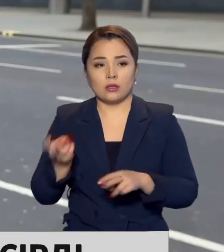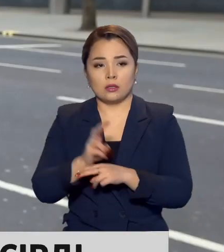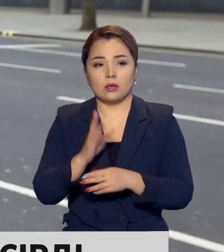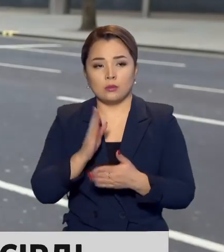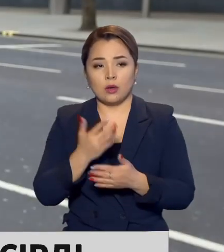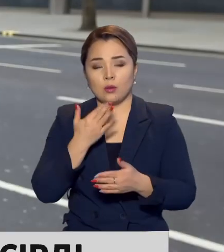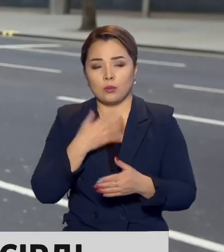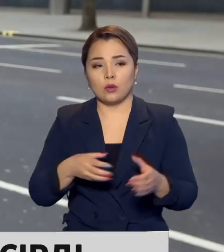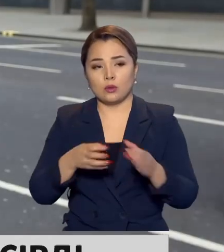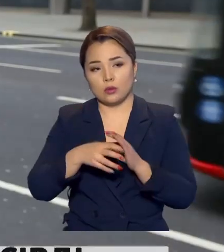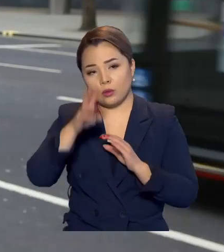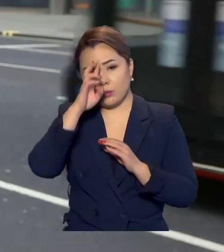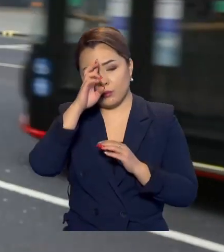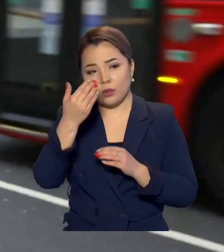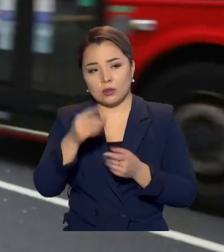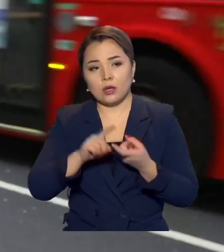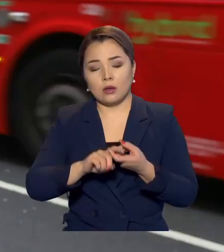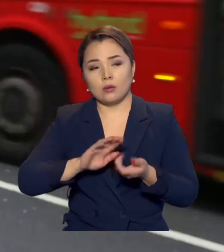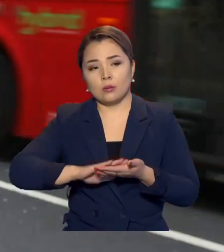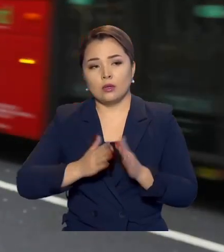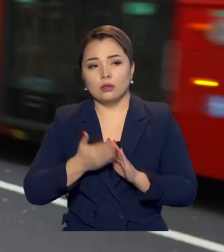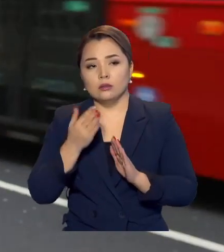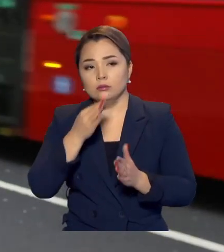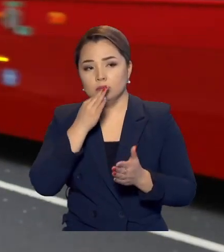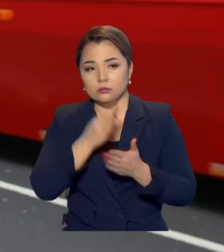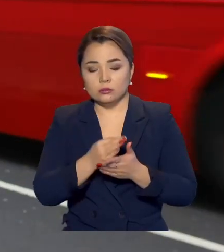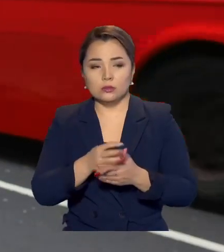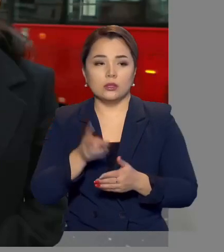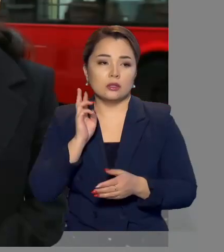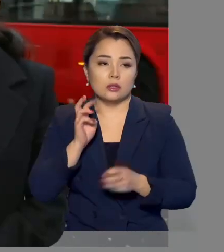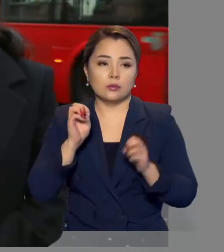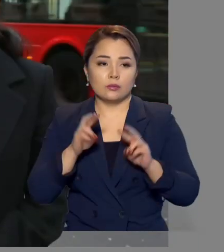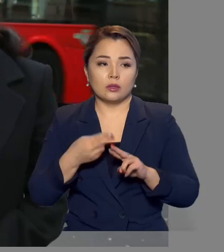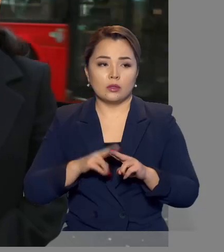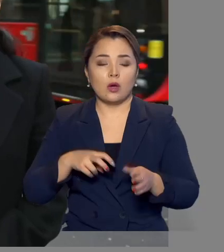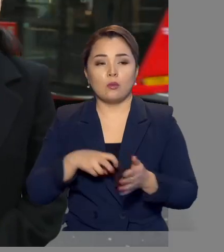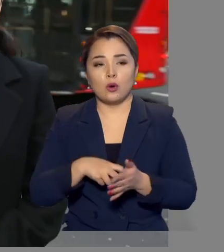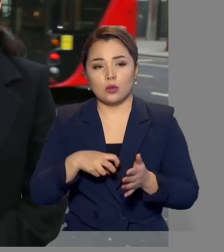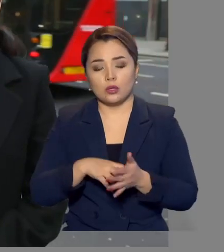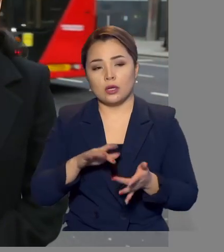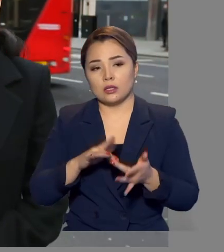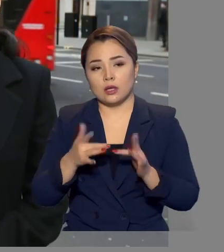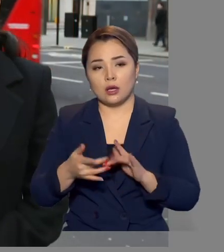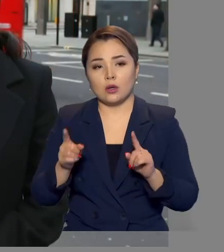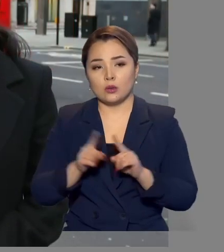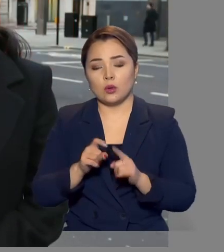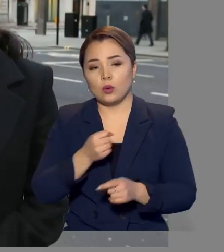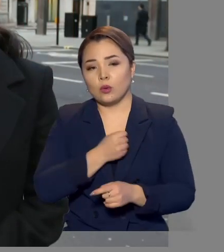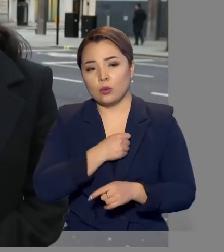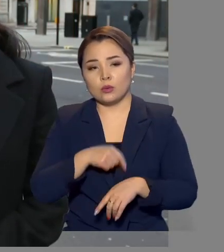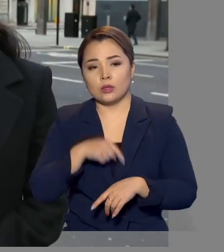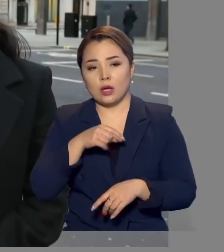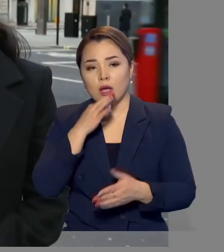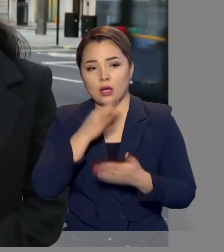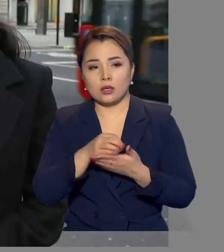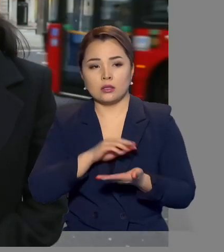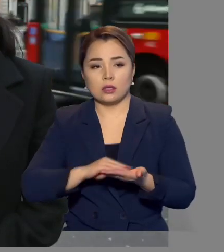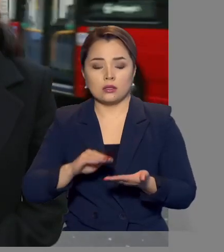Біркен қарылықтегі эпидемиологиялық ахуалға орай елшілік электрондық қошта бойынша онлайн күнгайты қытабын ашты.